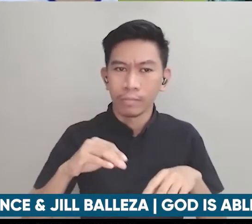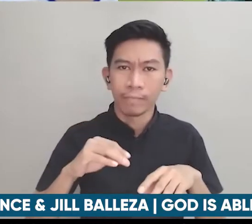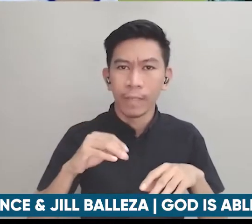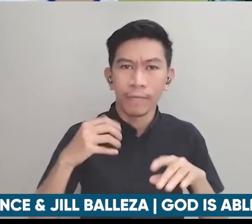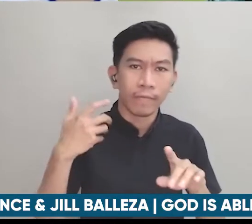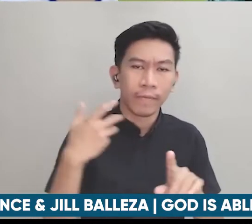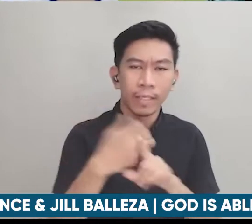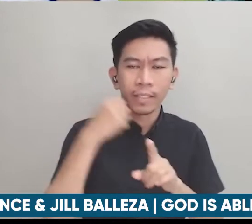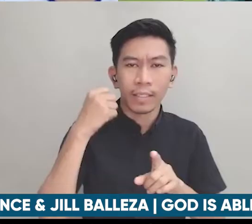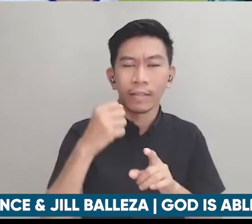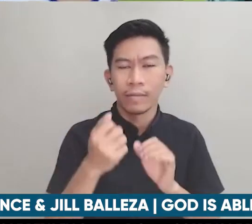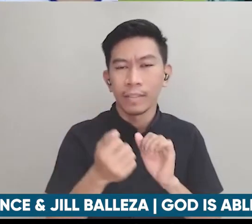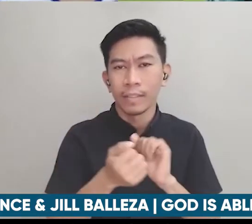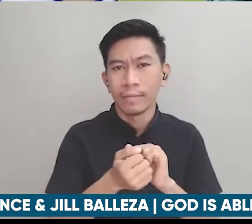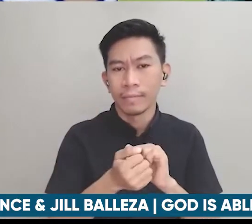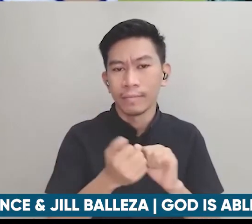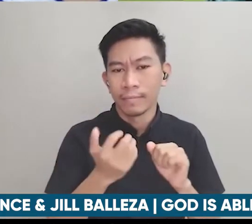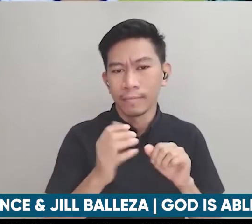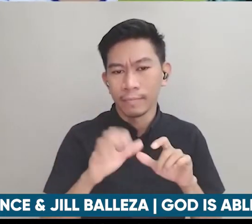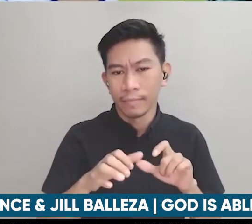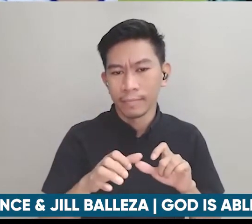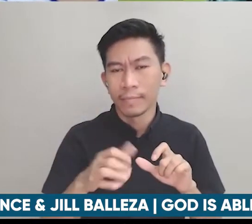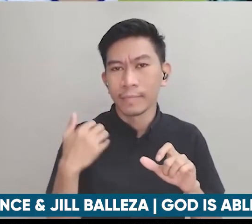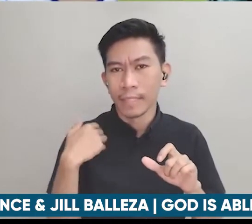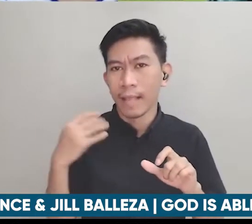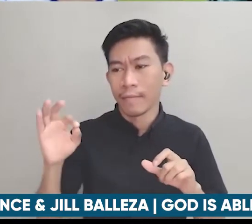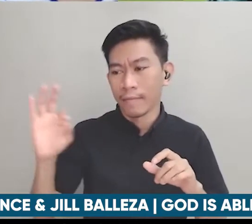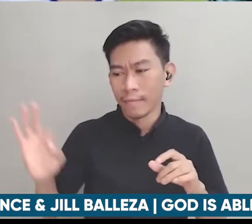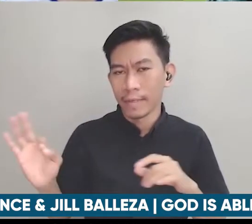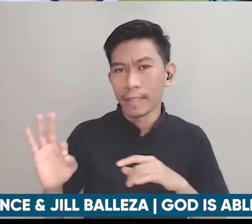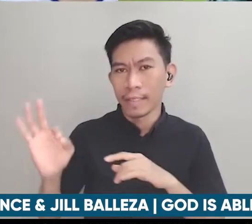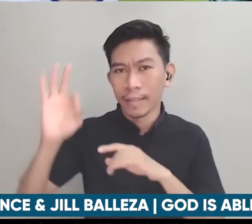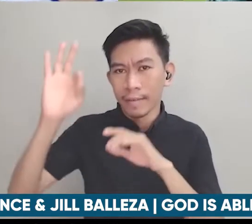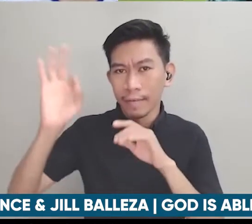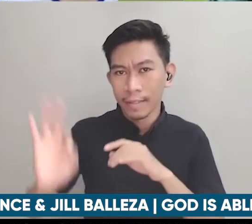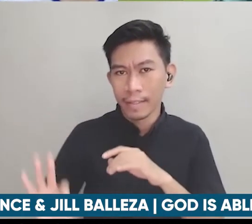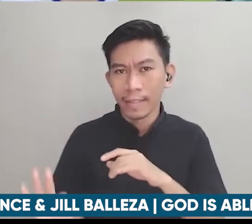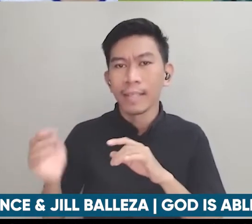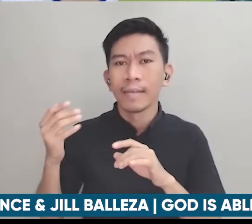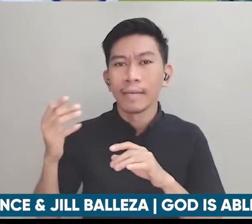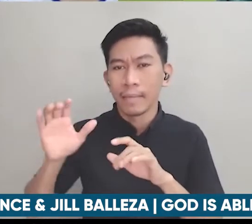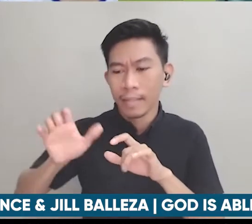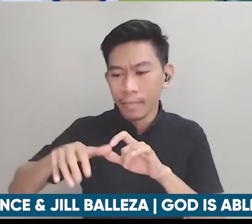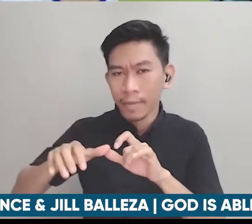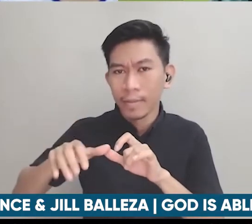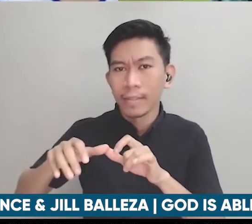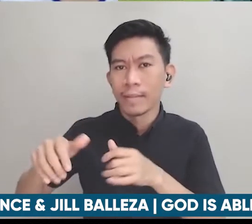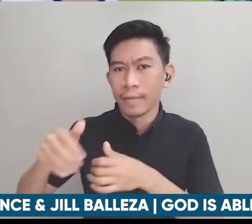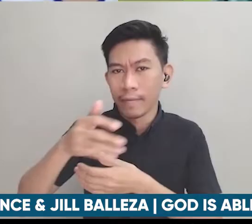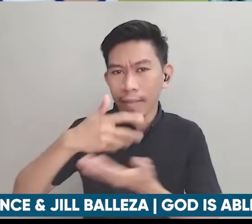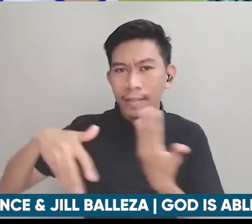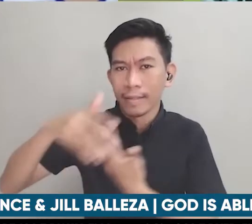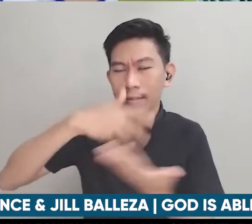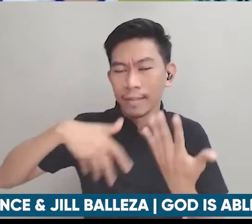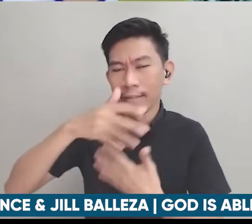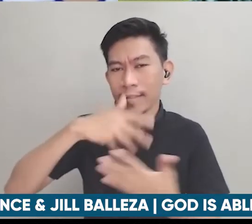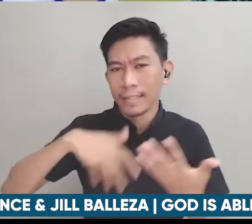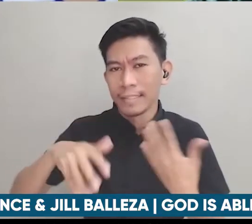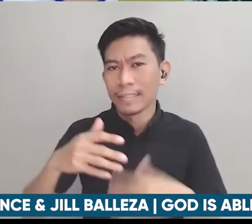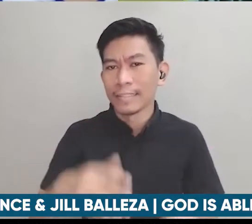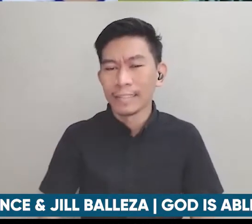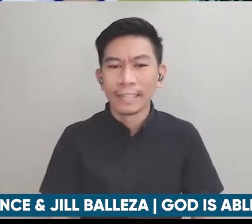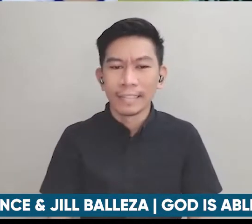kami every Friday yung PWD fellowship naman so ganun din disability and affected by disability